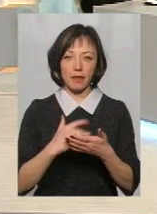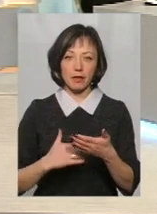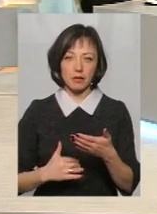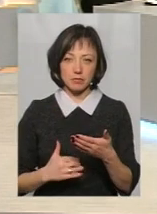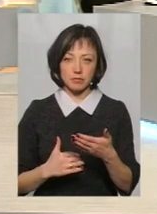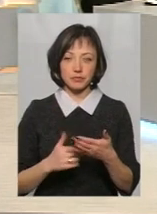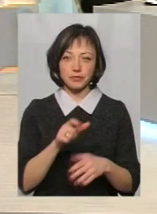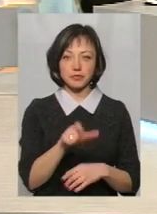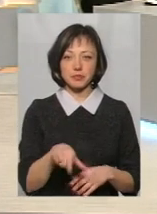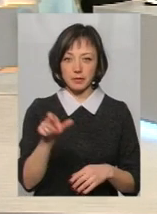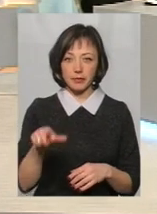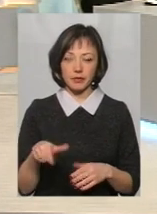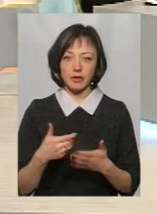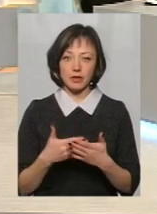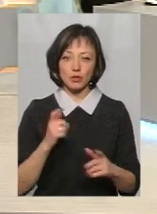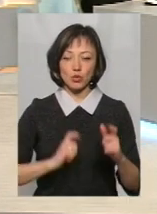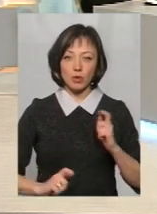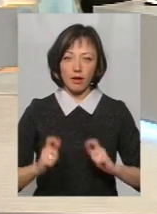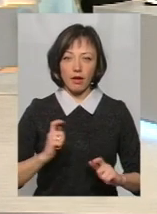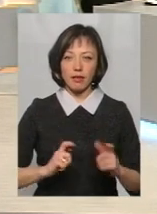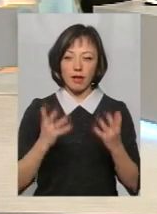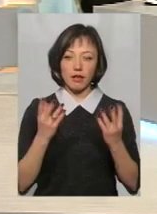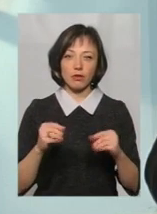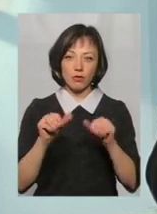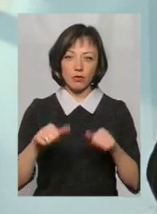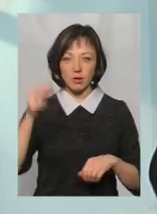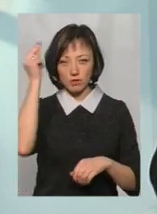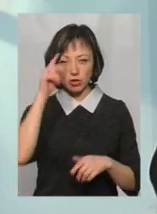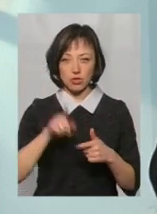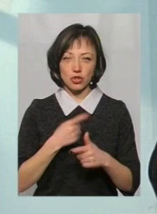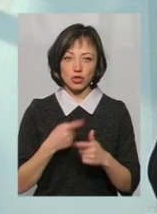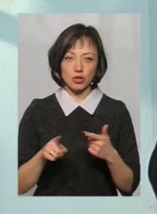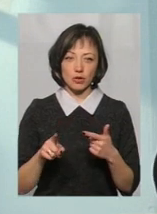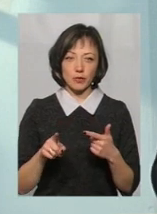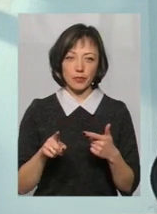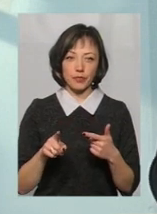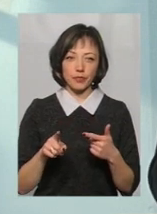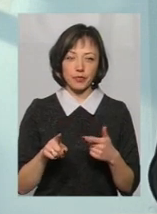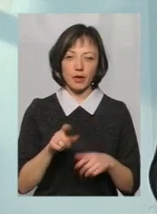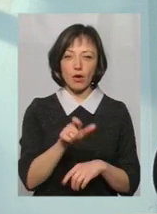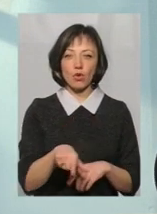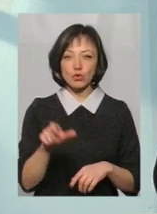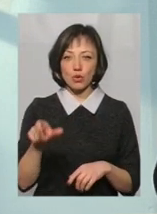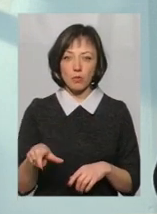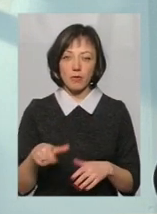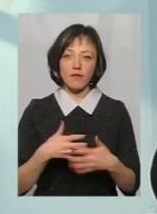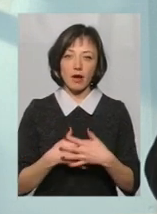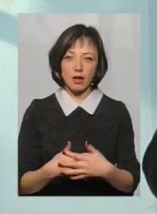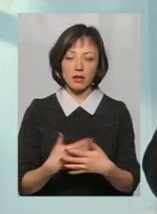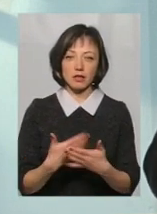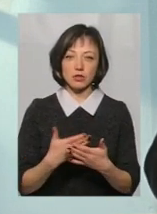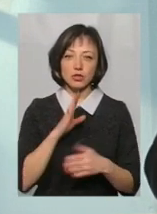в статусі, наприклад, це студенти денної форми навчання, чи там особи там вагітні,